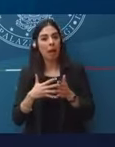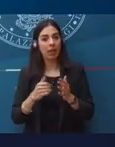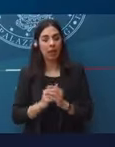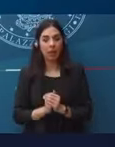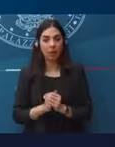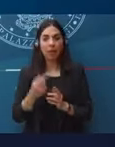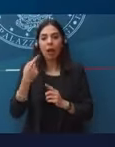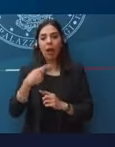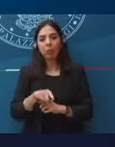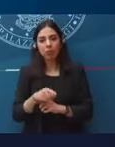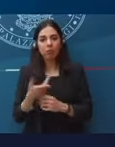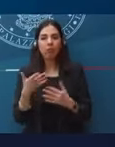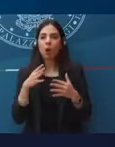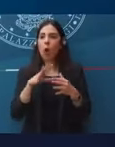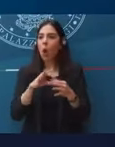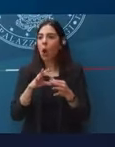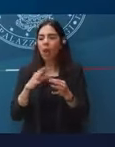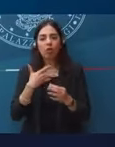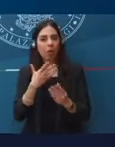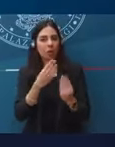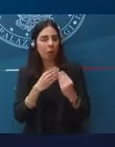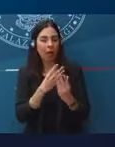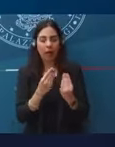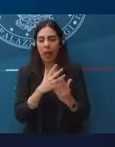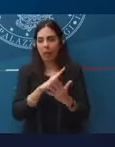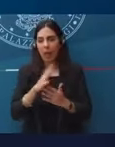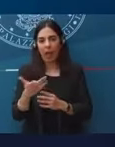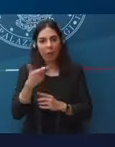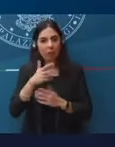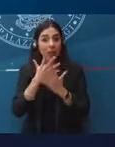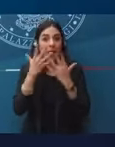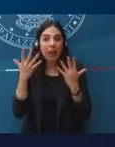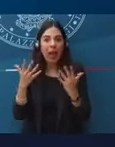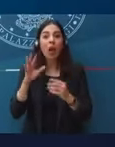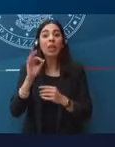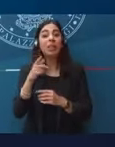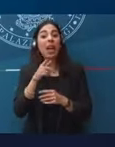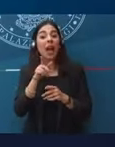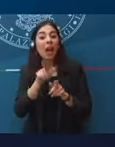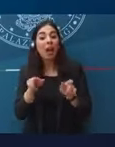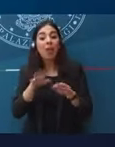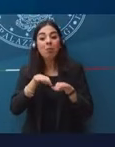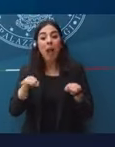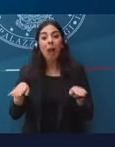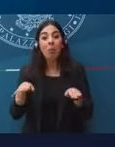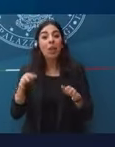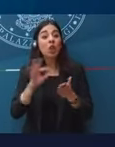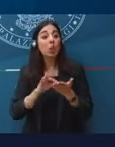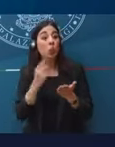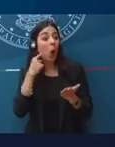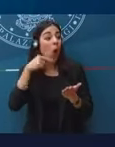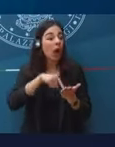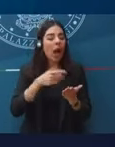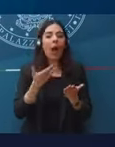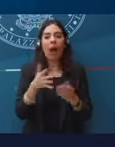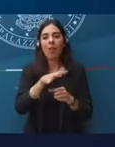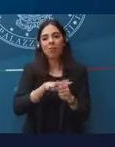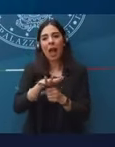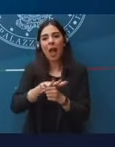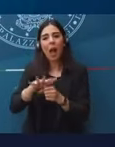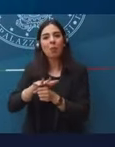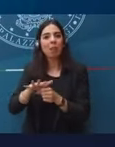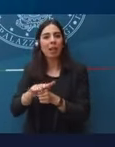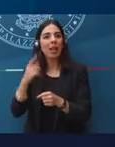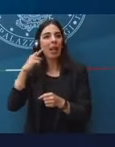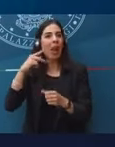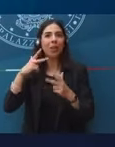ad altre domande collegate a proposito, perché è chiaro che il sostegno alle famiglie diminuisce, il bisogno di sostegno delle famiglie diminuisce un po' se c'è la